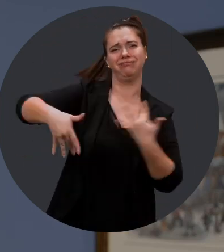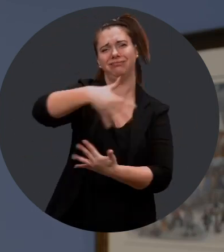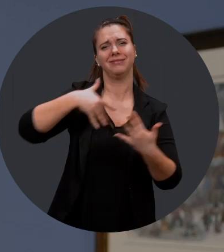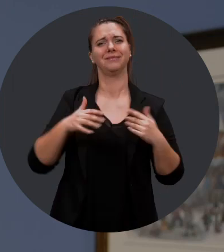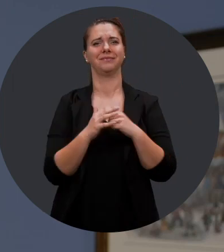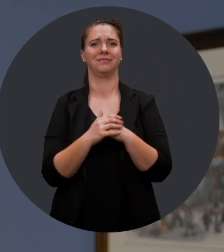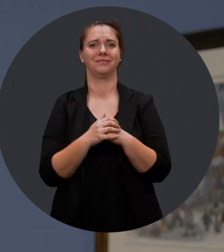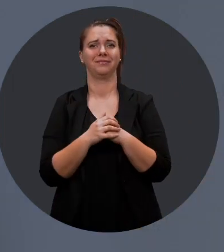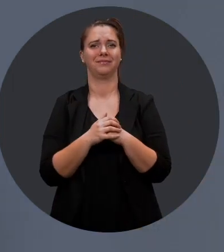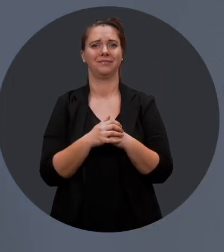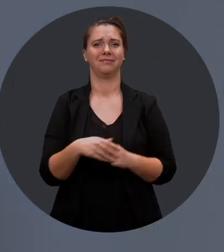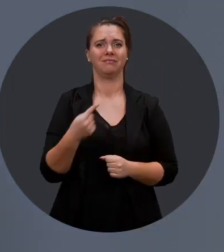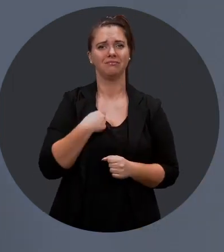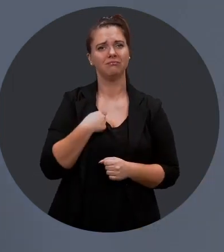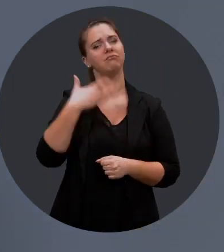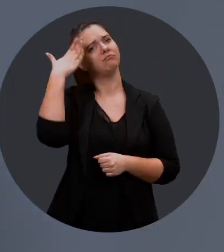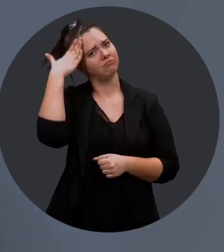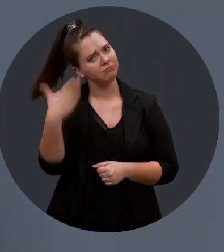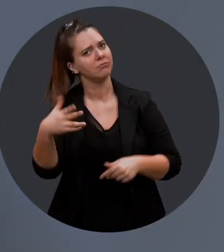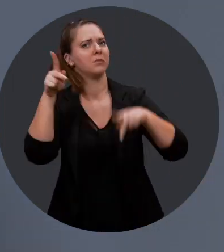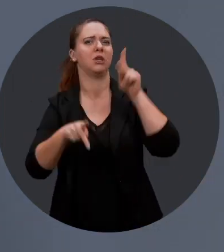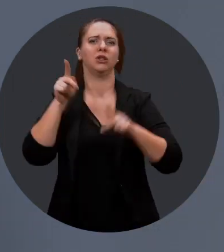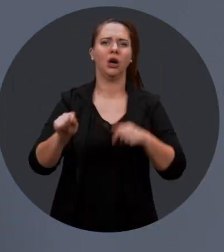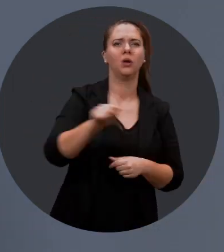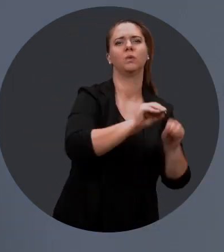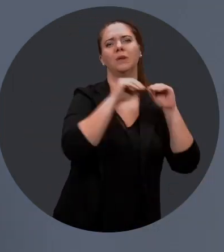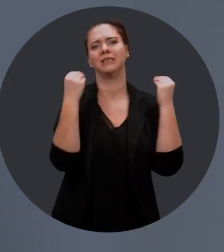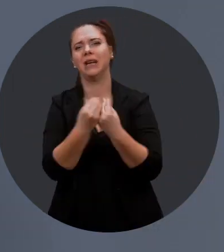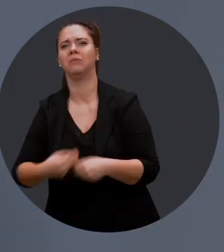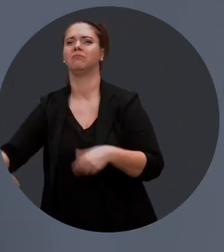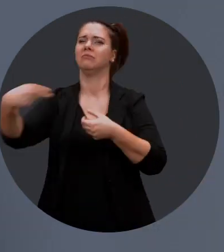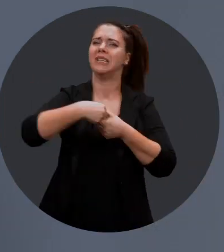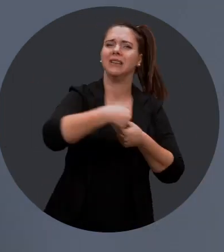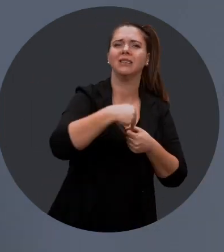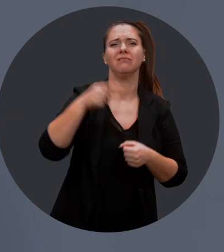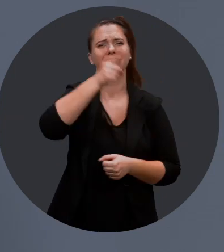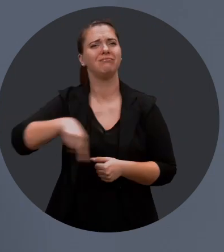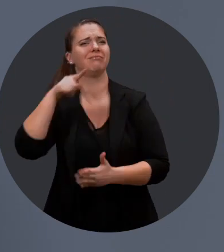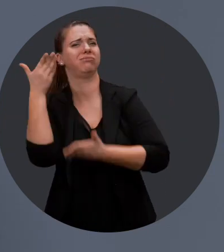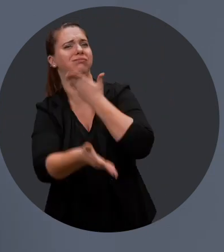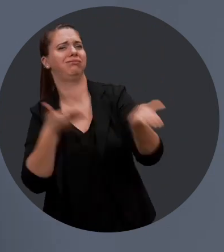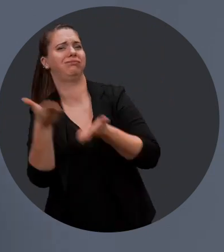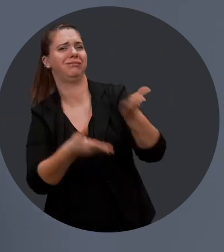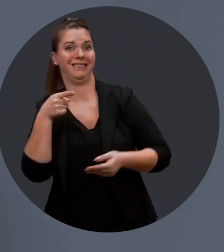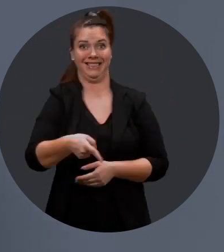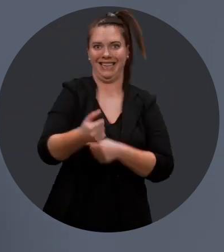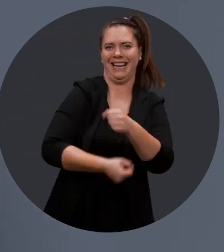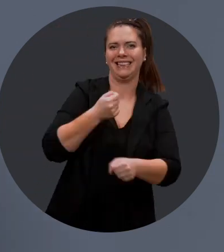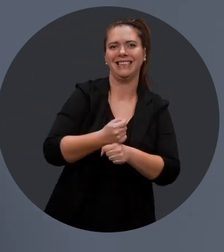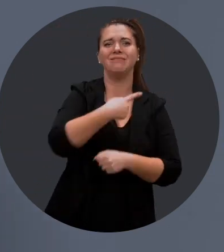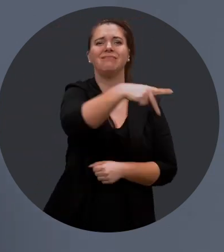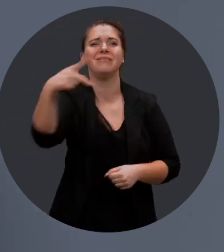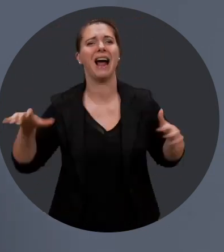vie en société. Je salue l'ensemble des individus et des organisations dont la candidature a été soumise au prix cette année.